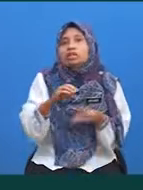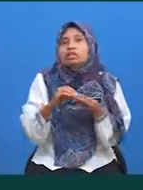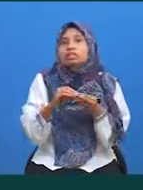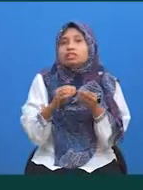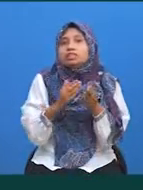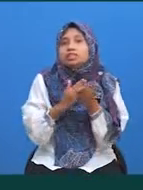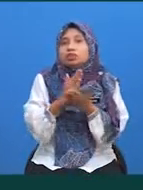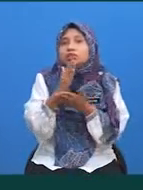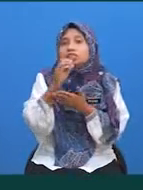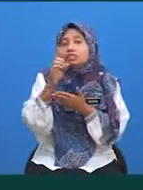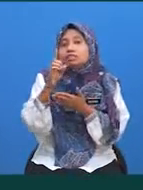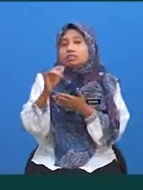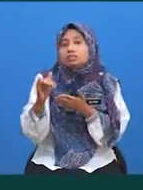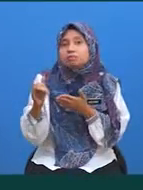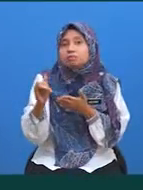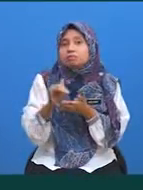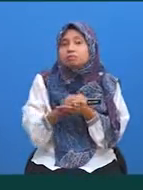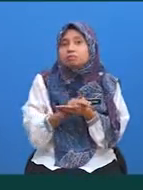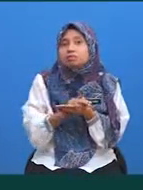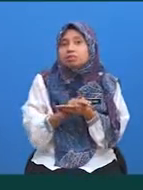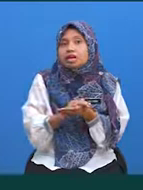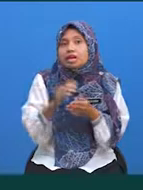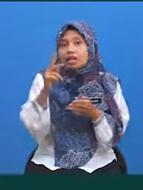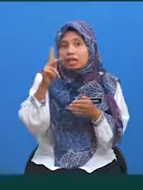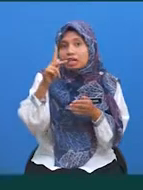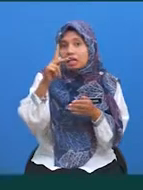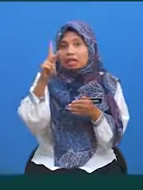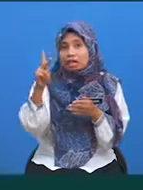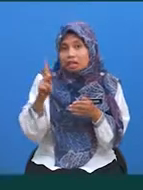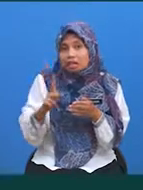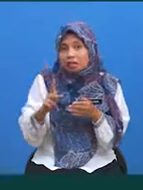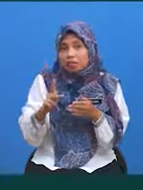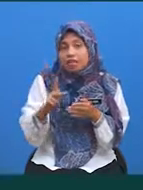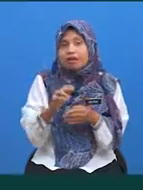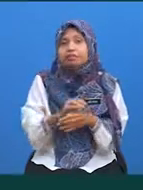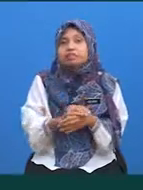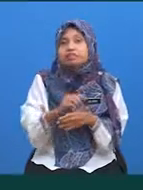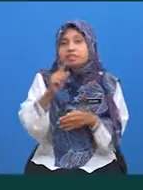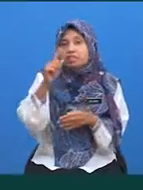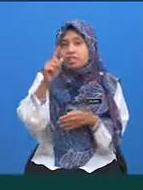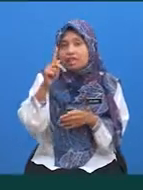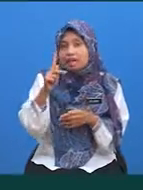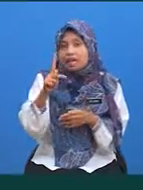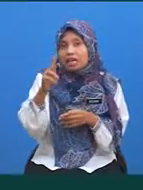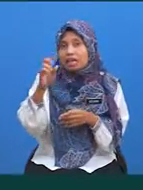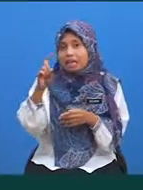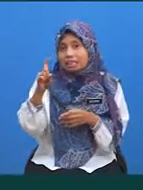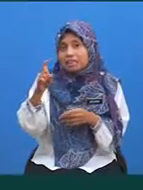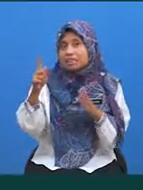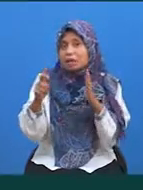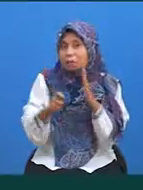cari nilai anu K Apabila kameran KX